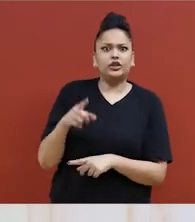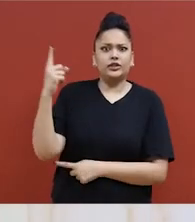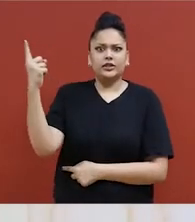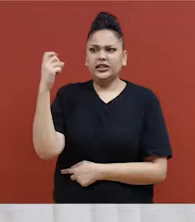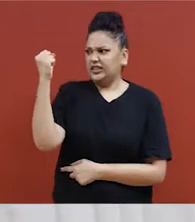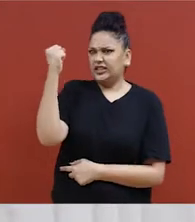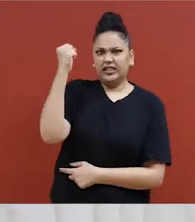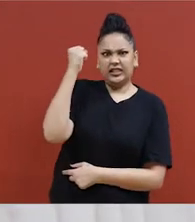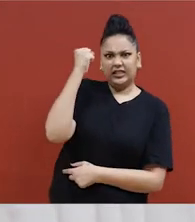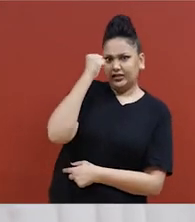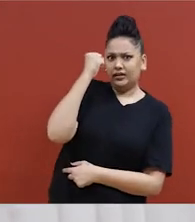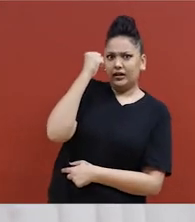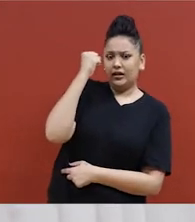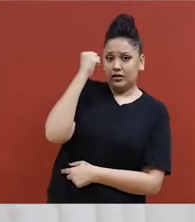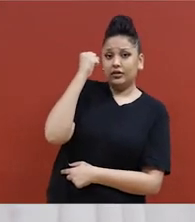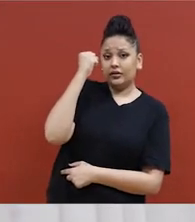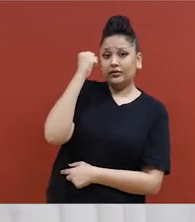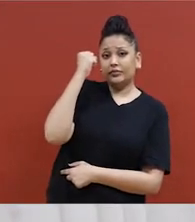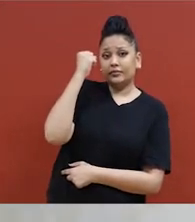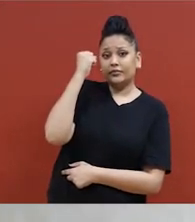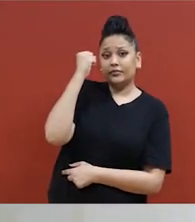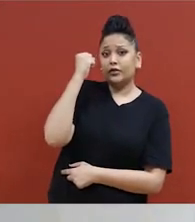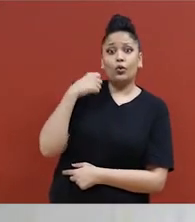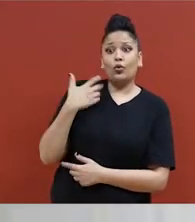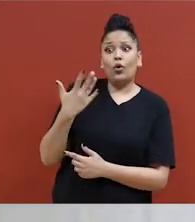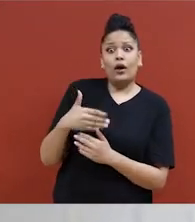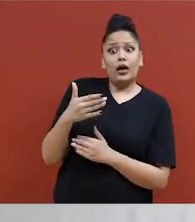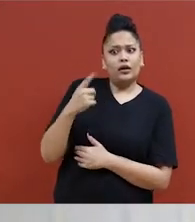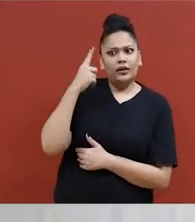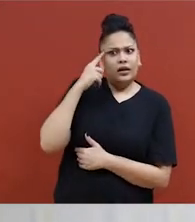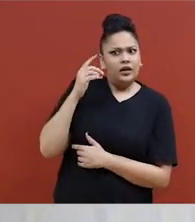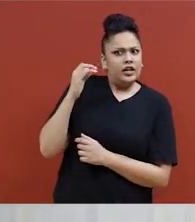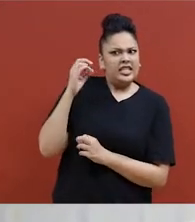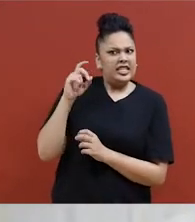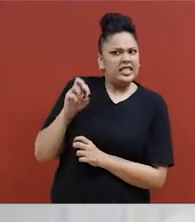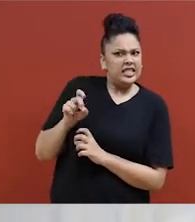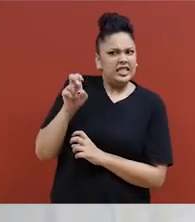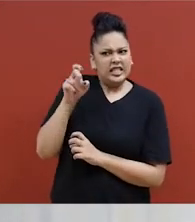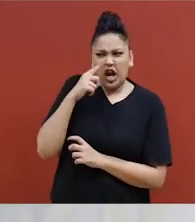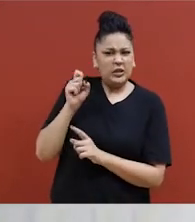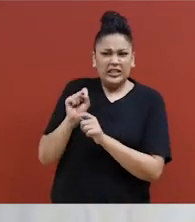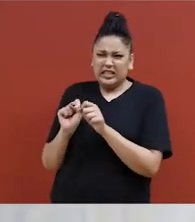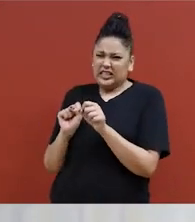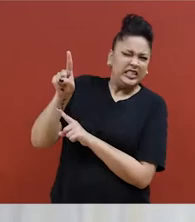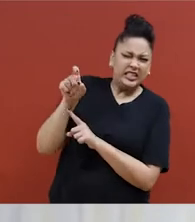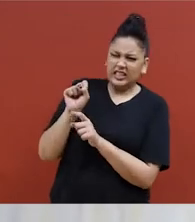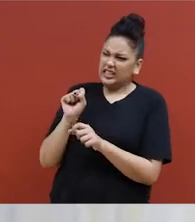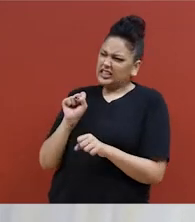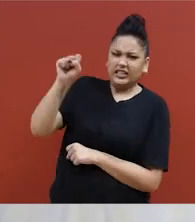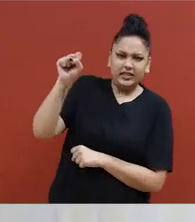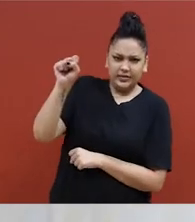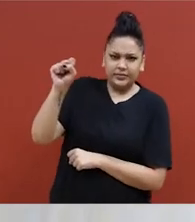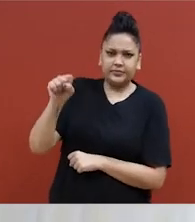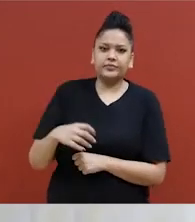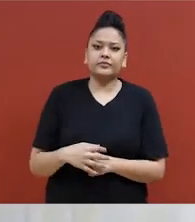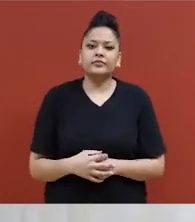Cette personne est très près de mon visage et je lui perce les yeux en ouvrant ma main